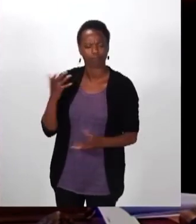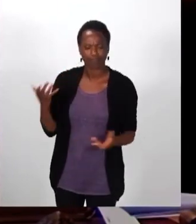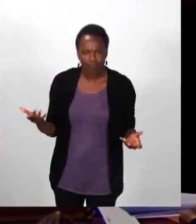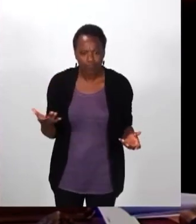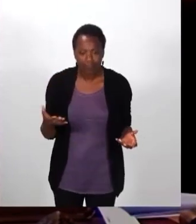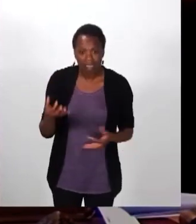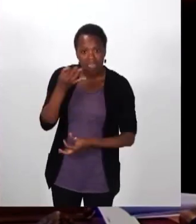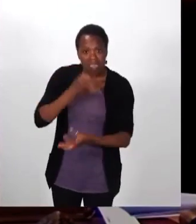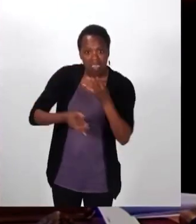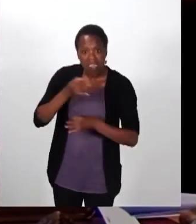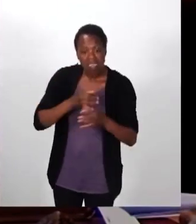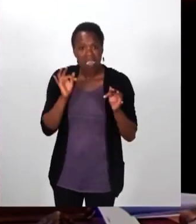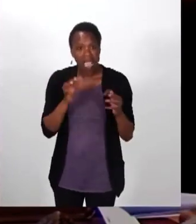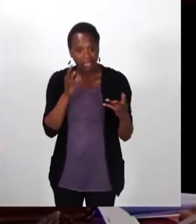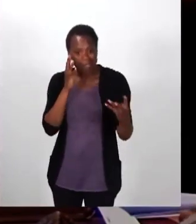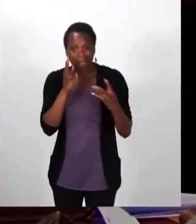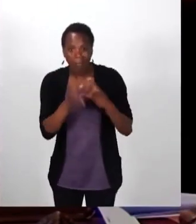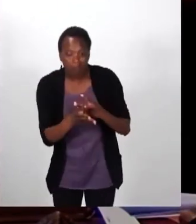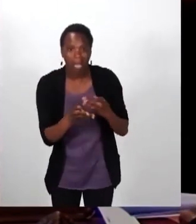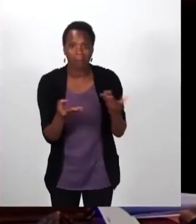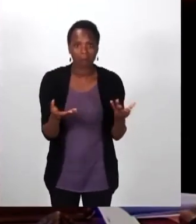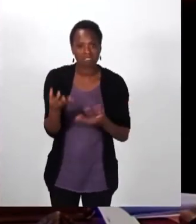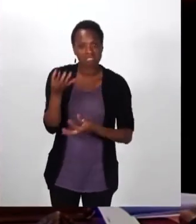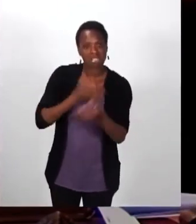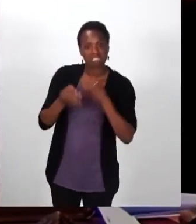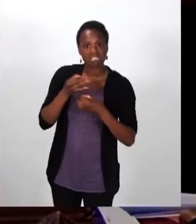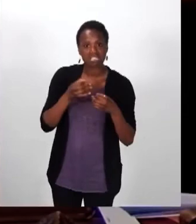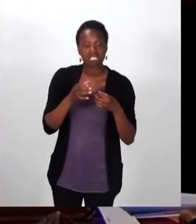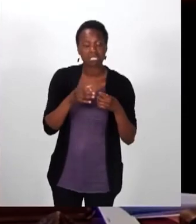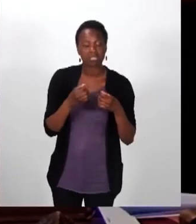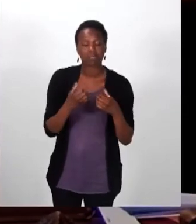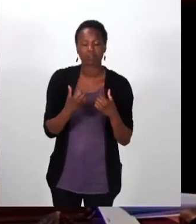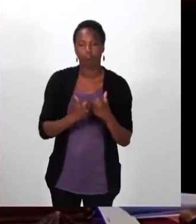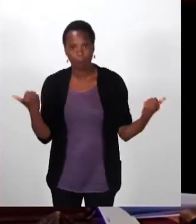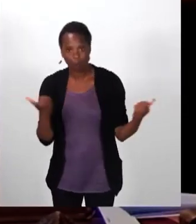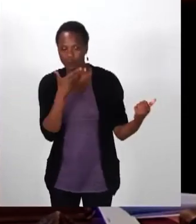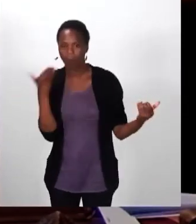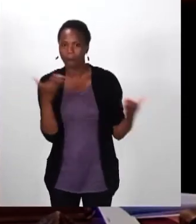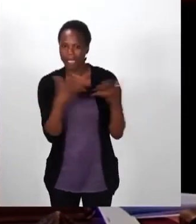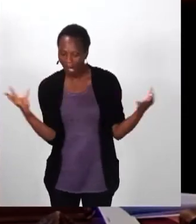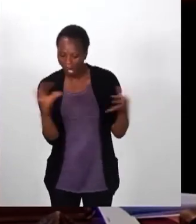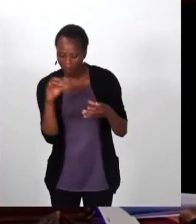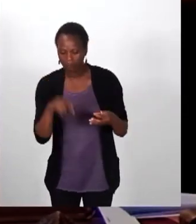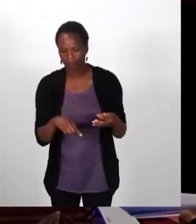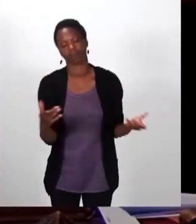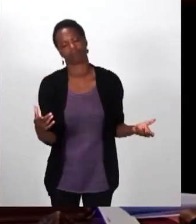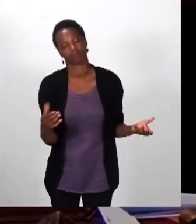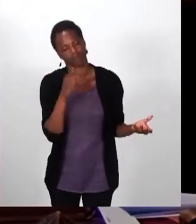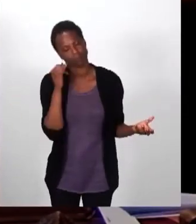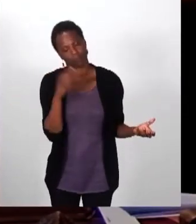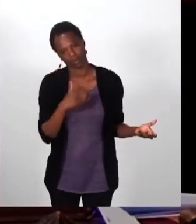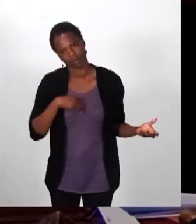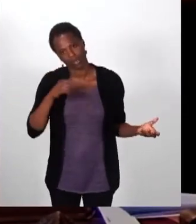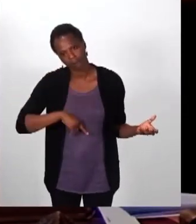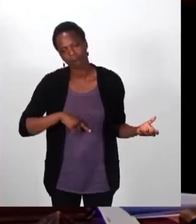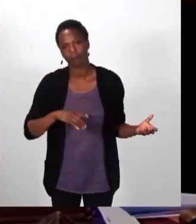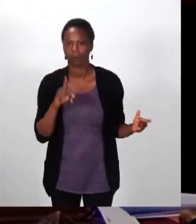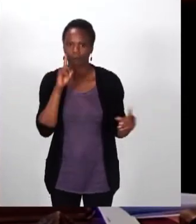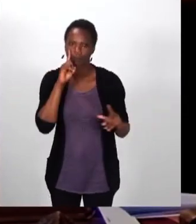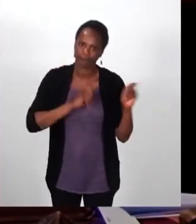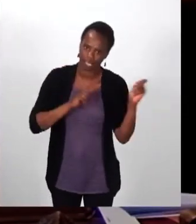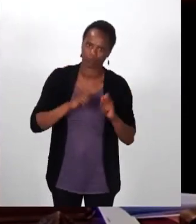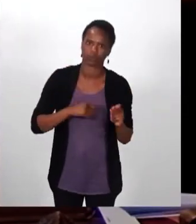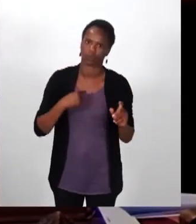de transparence, vous nous parlez aussi de meilleure relation avec l'opposition, le maire. Il faut être humble. Je note qu'il faut être aussi tenace pour avoir des